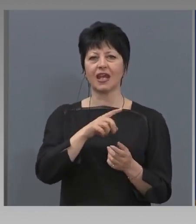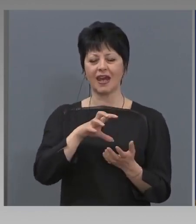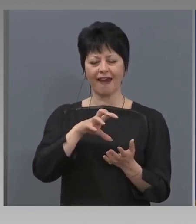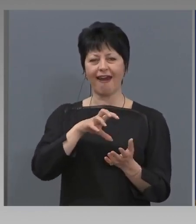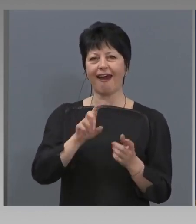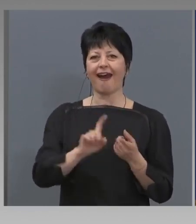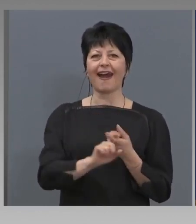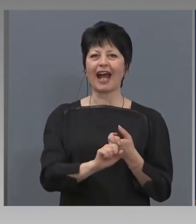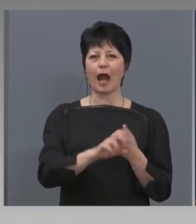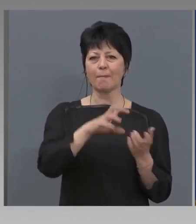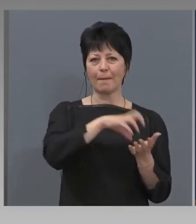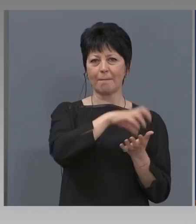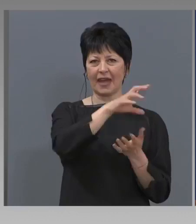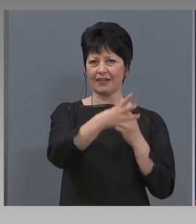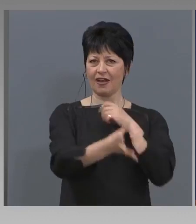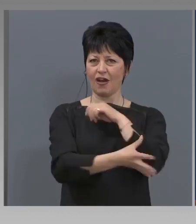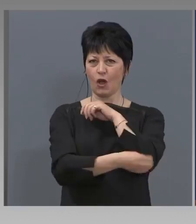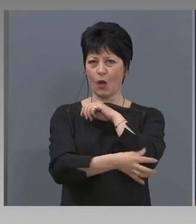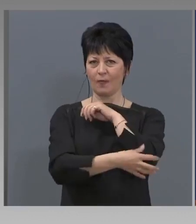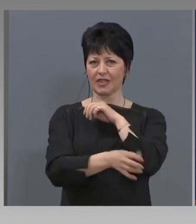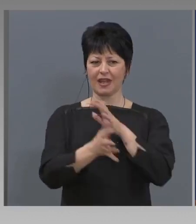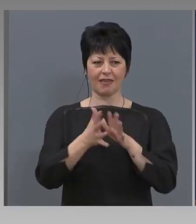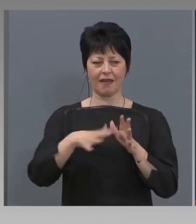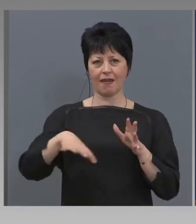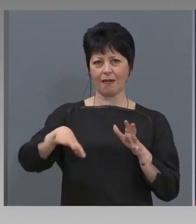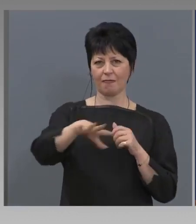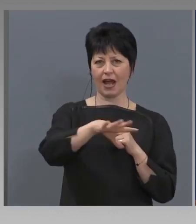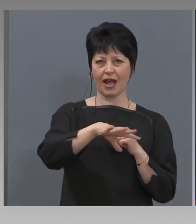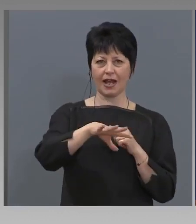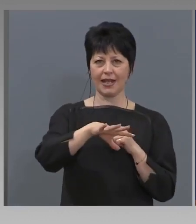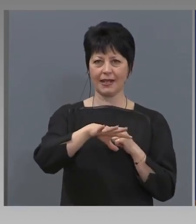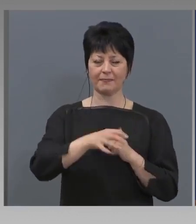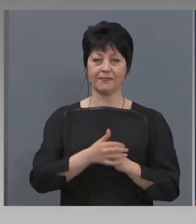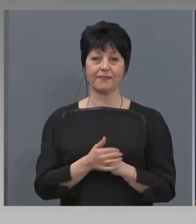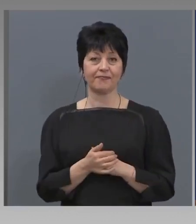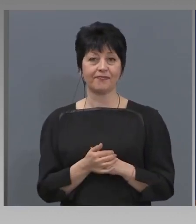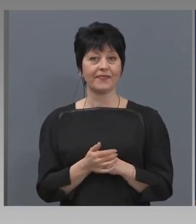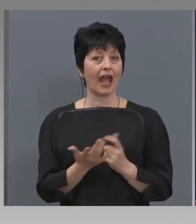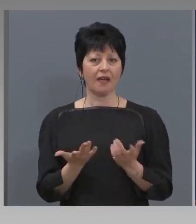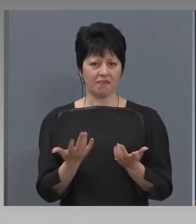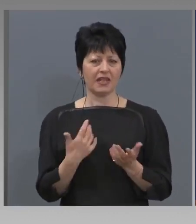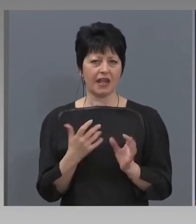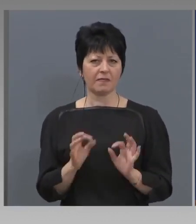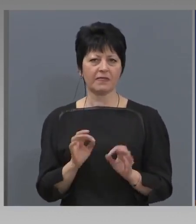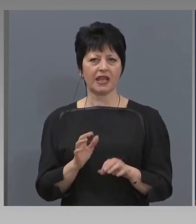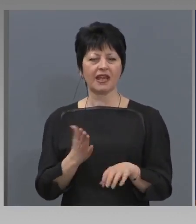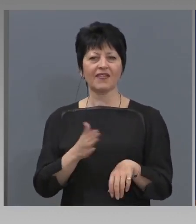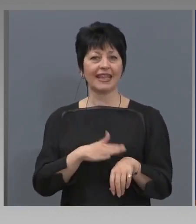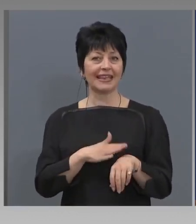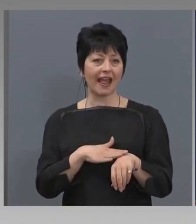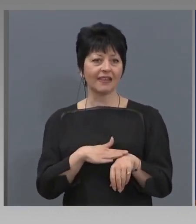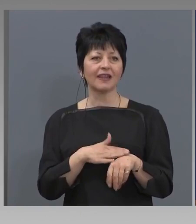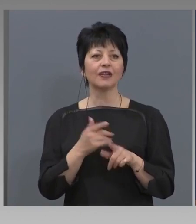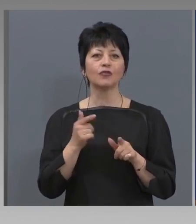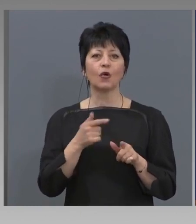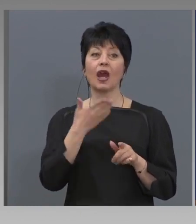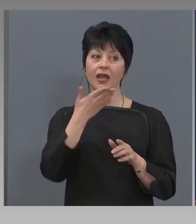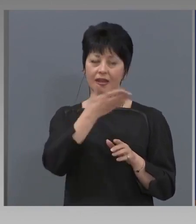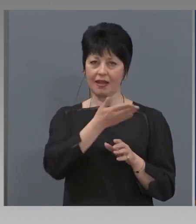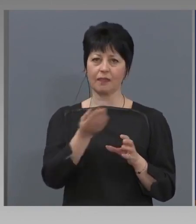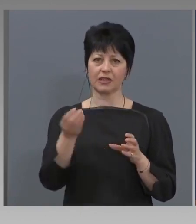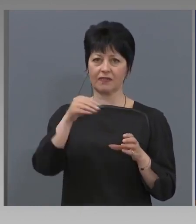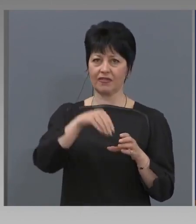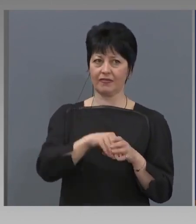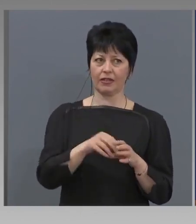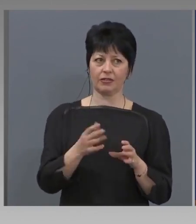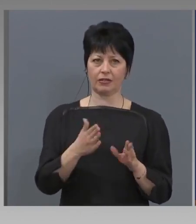ли данни за много прибиваващи там незаконно? Нямаме такива данни, но и там се въввежда ред, и